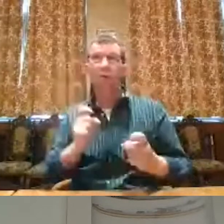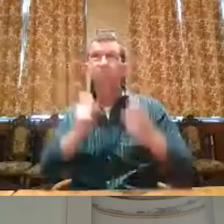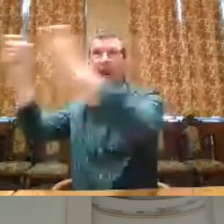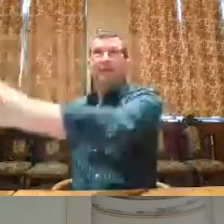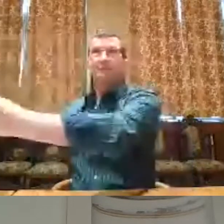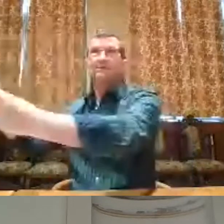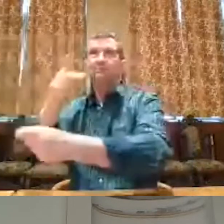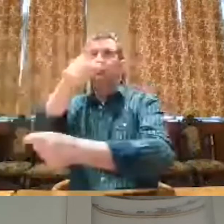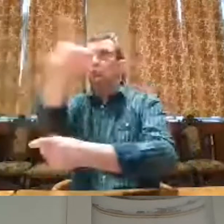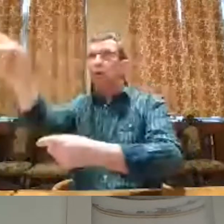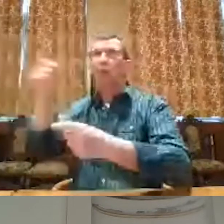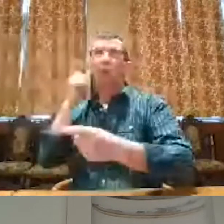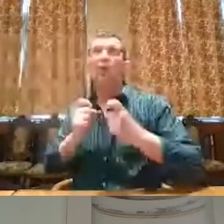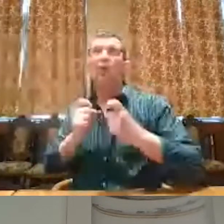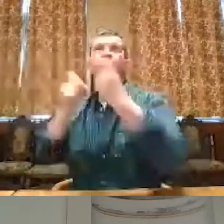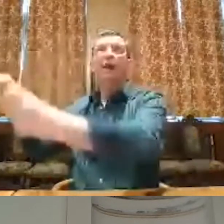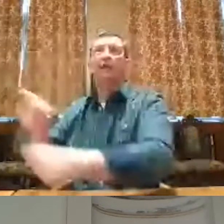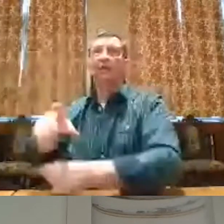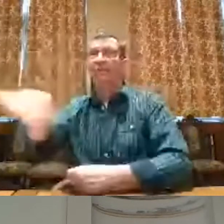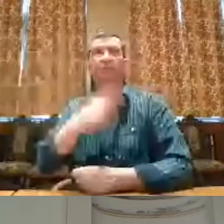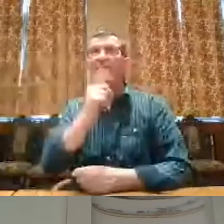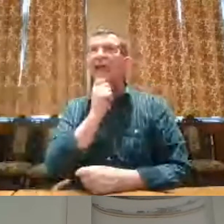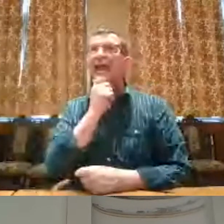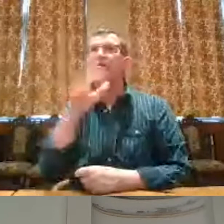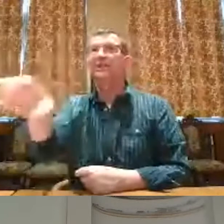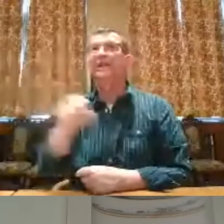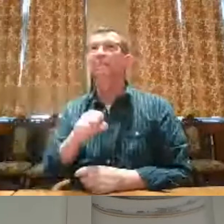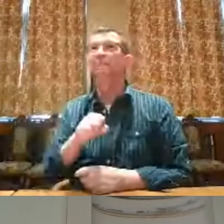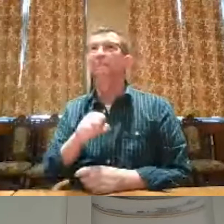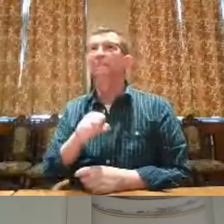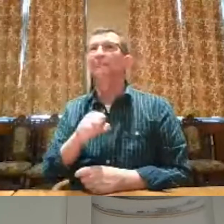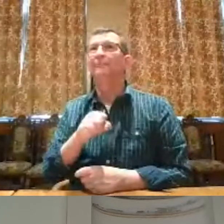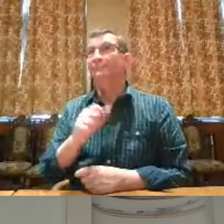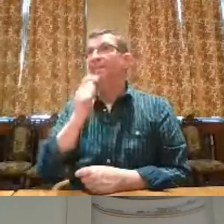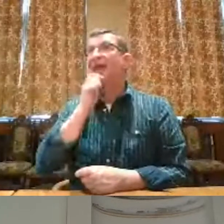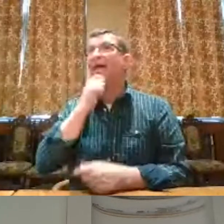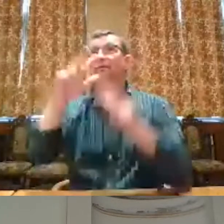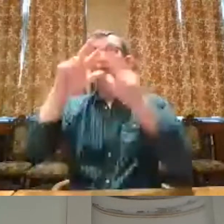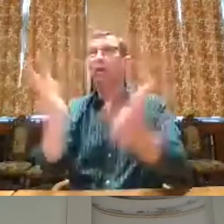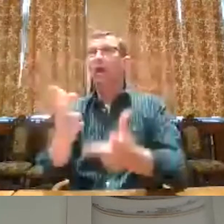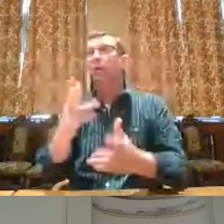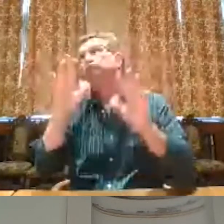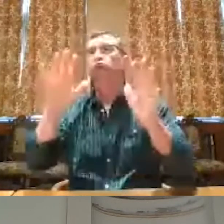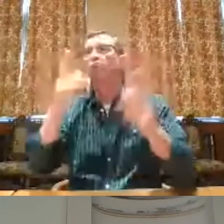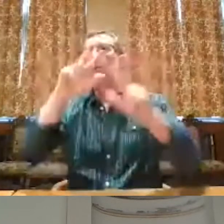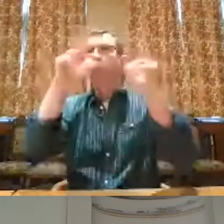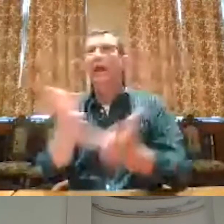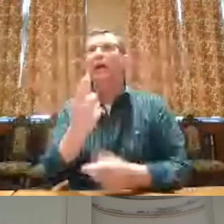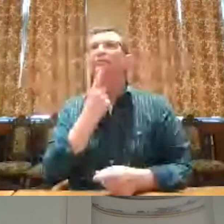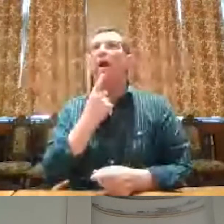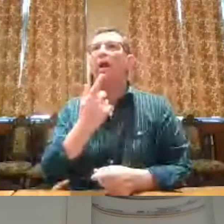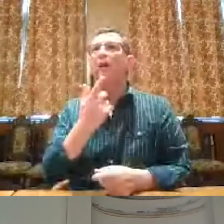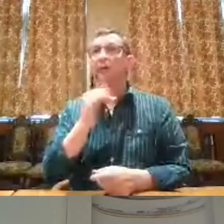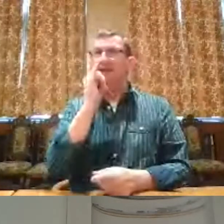Language. Hoor de mensen die op reis gaan, wanneer jullie op reis gaan, kiezen ook heel vaak voor het Engels. Of bijna altijd voor het Engels.